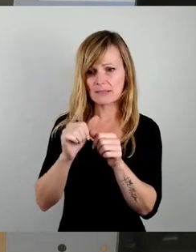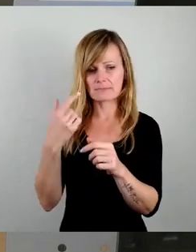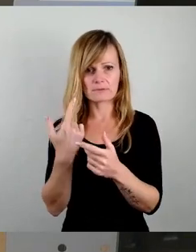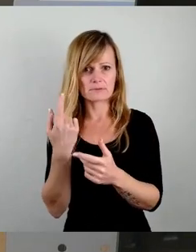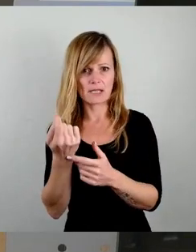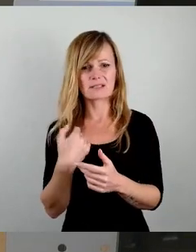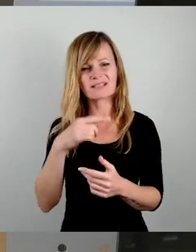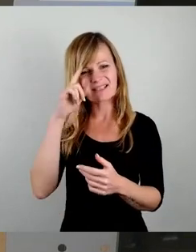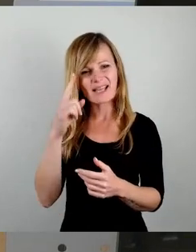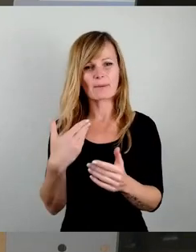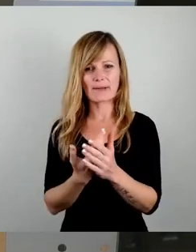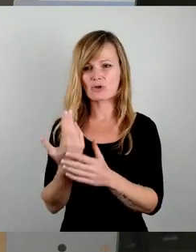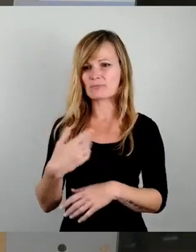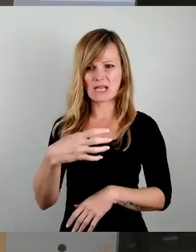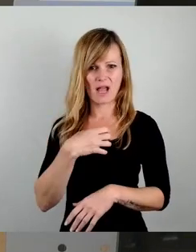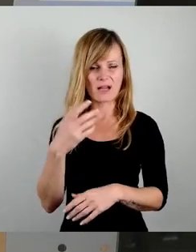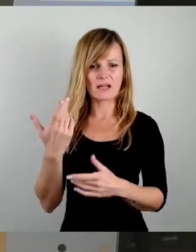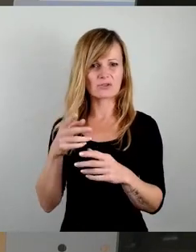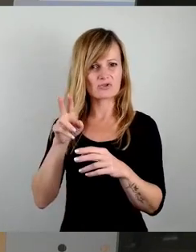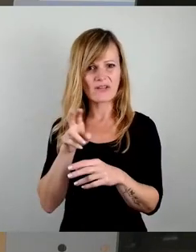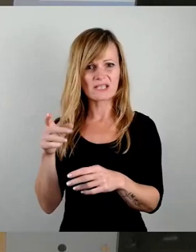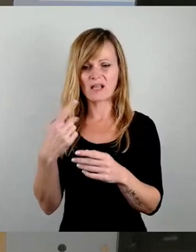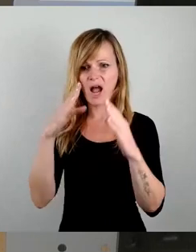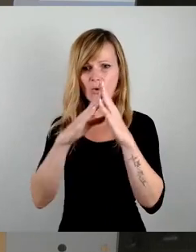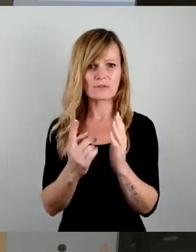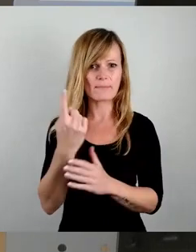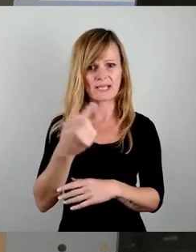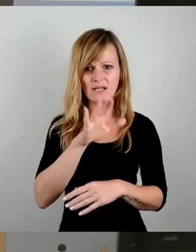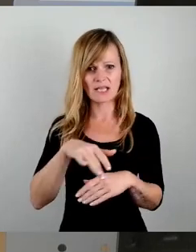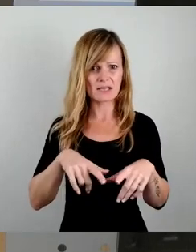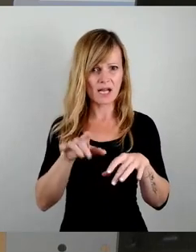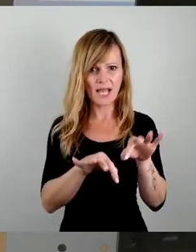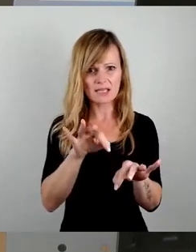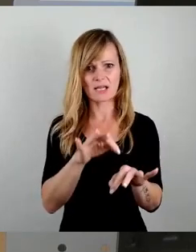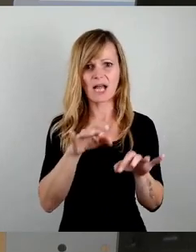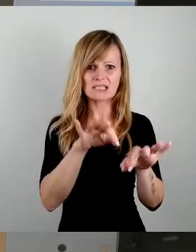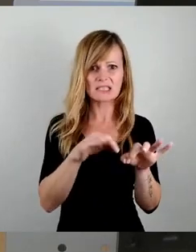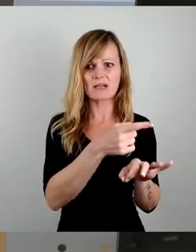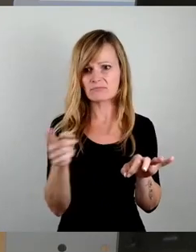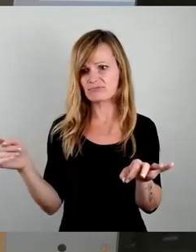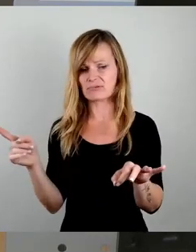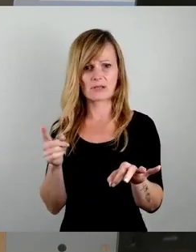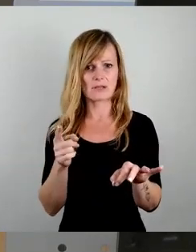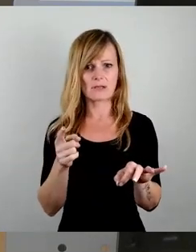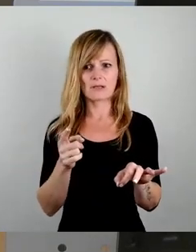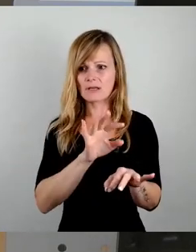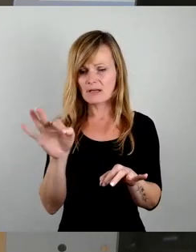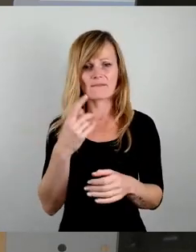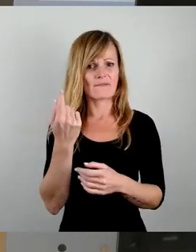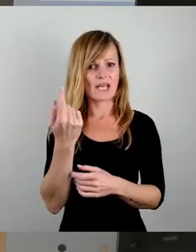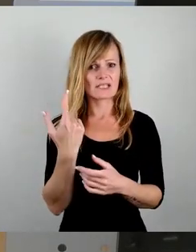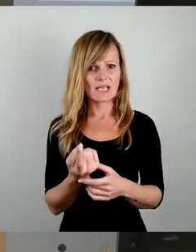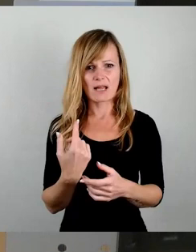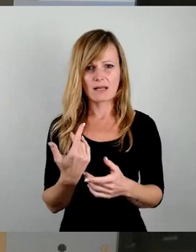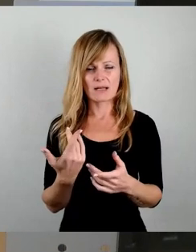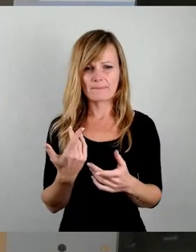Krankenschwester, da denke ich an den Hausmeister, an die Kindergärtnerin, bei denen das Ganze finanziell mittlerweile wirklich